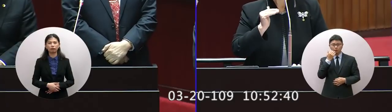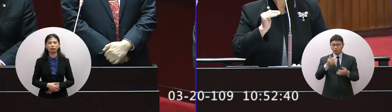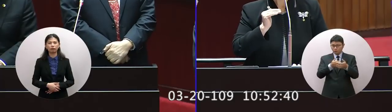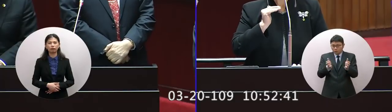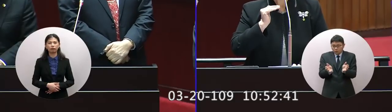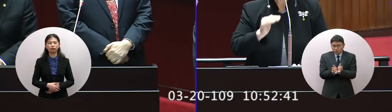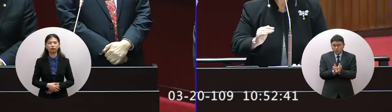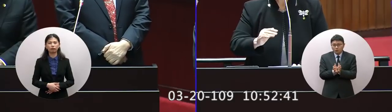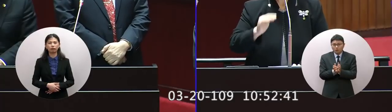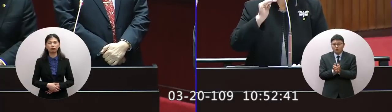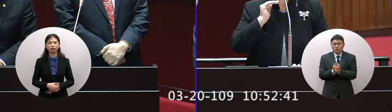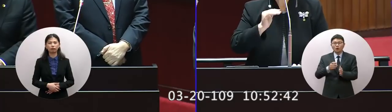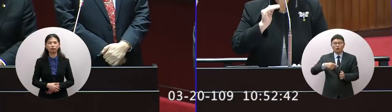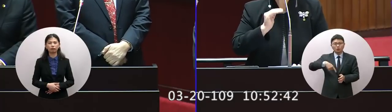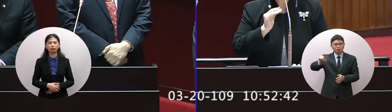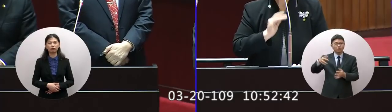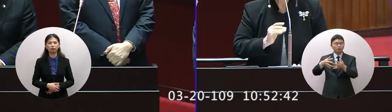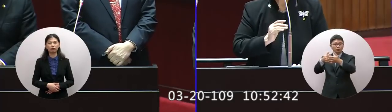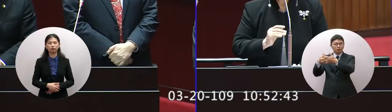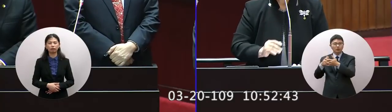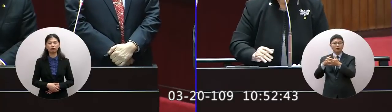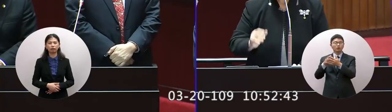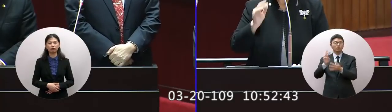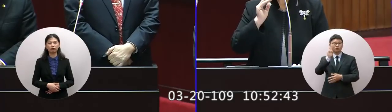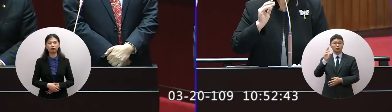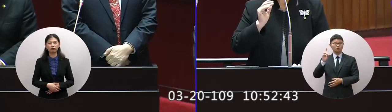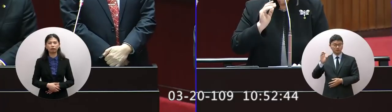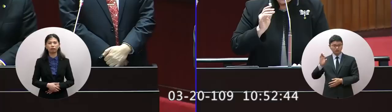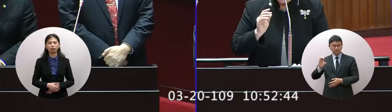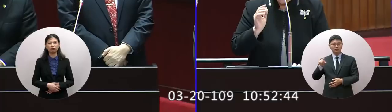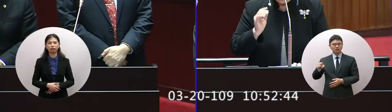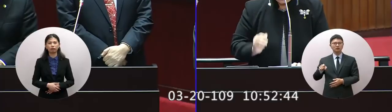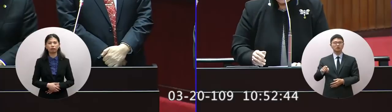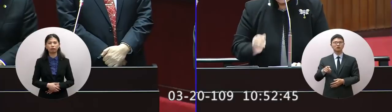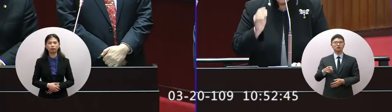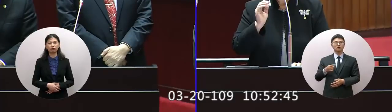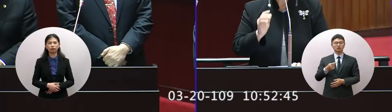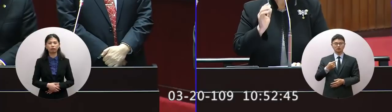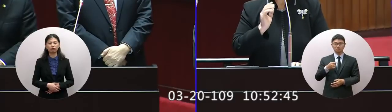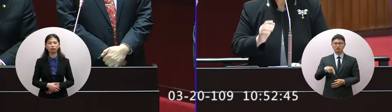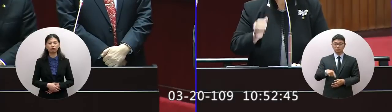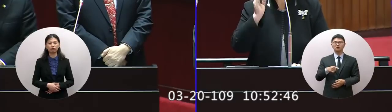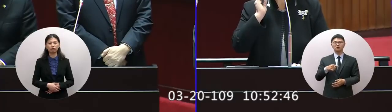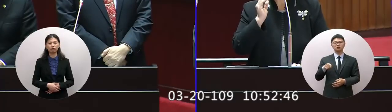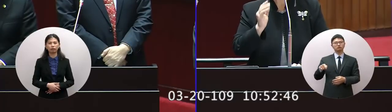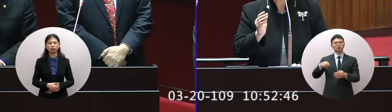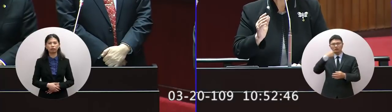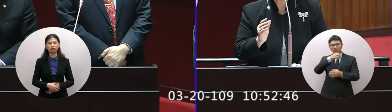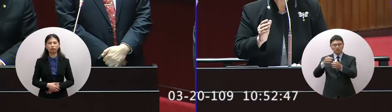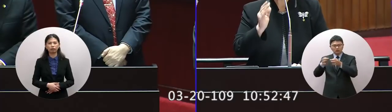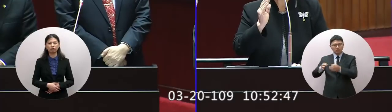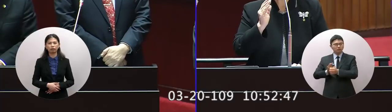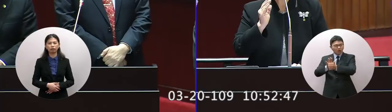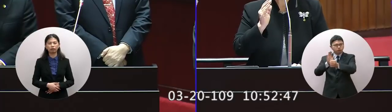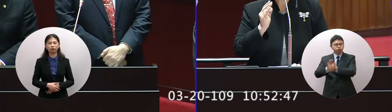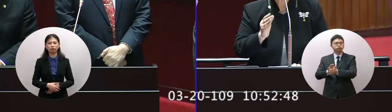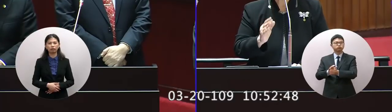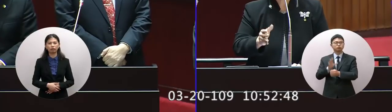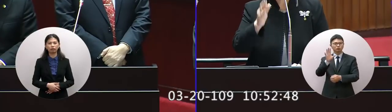法府我們去叩門之旅我們也有聲援我們在高於W